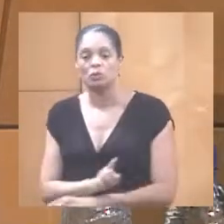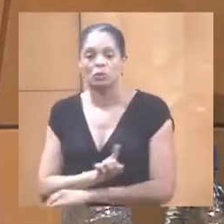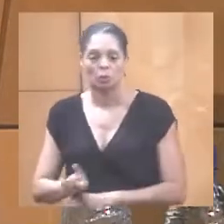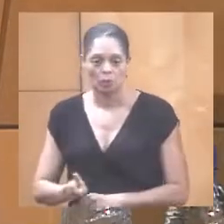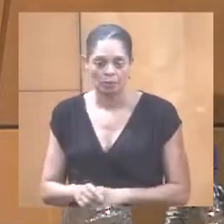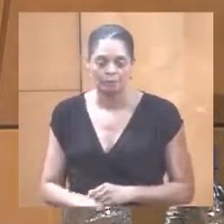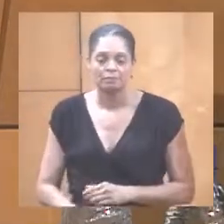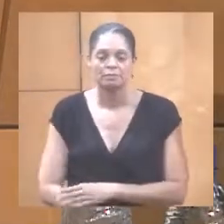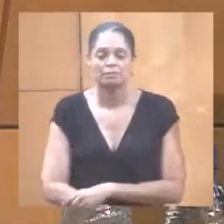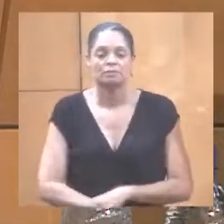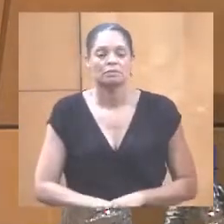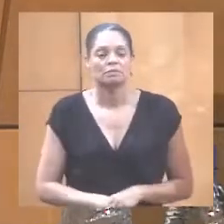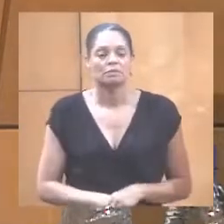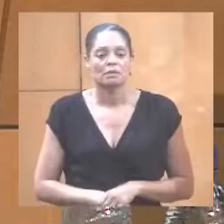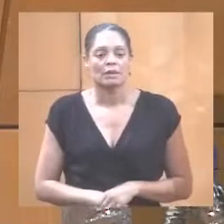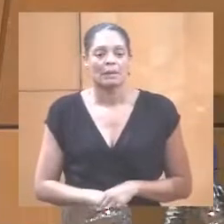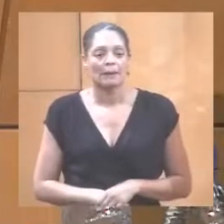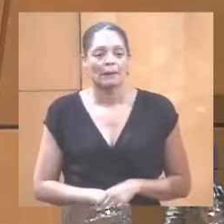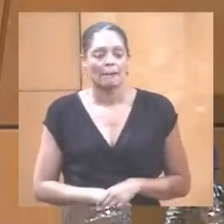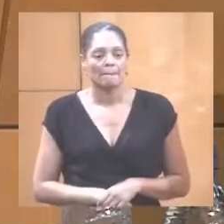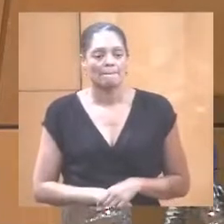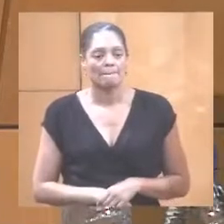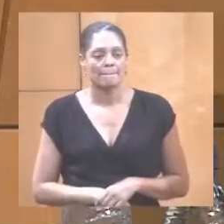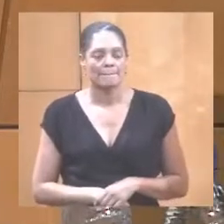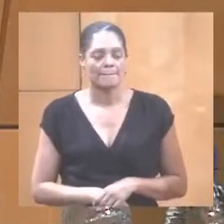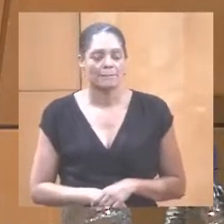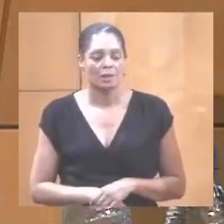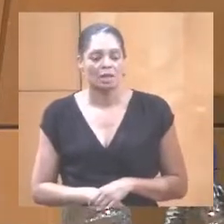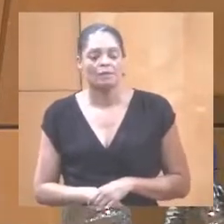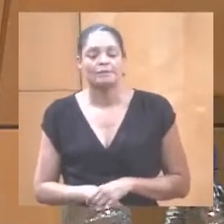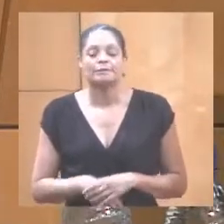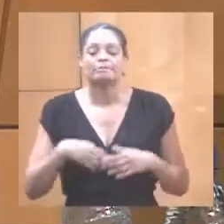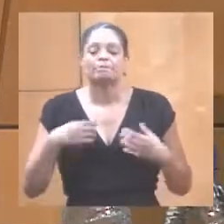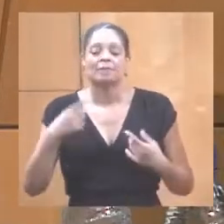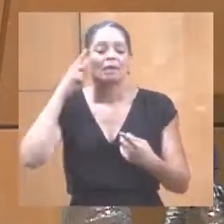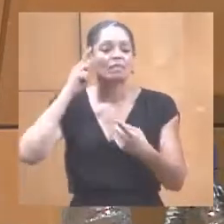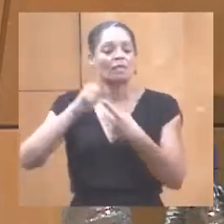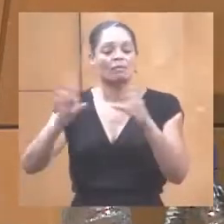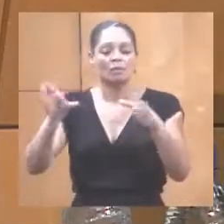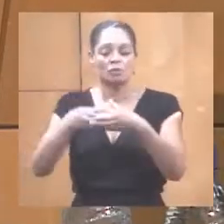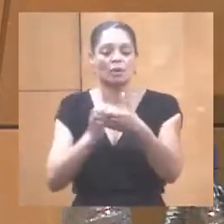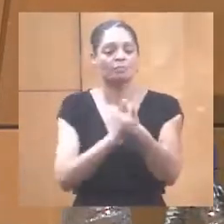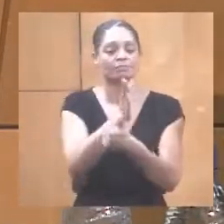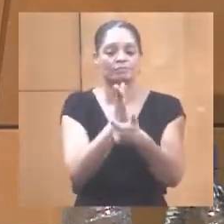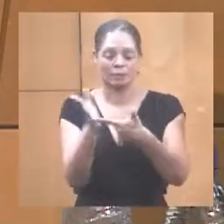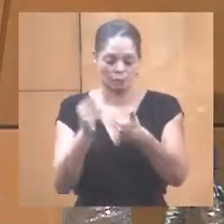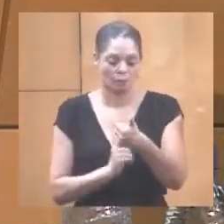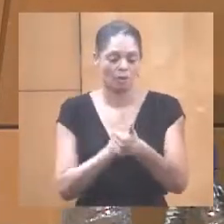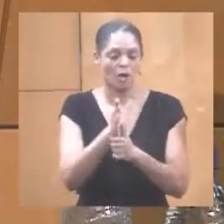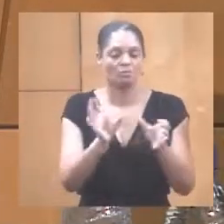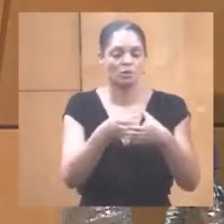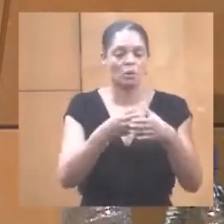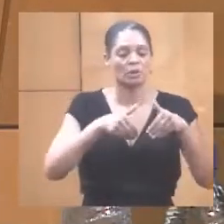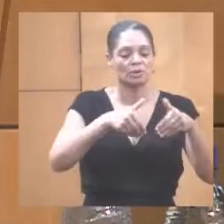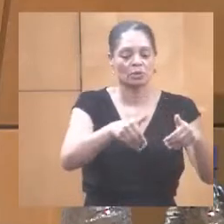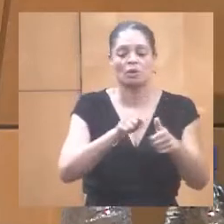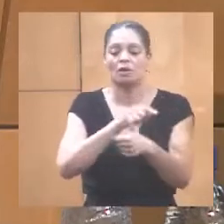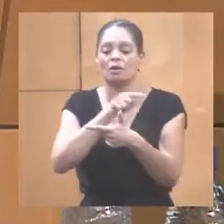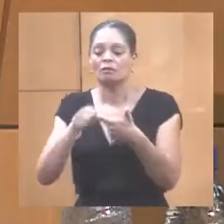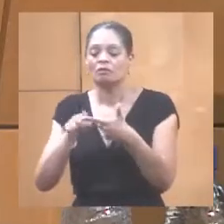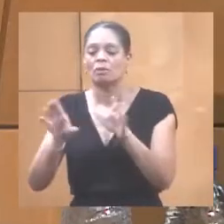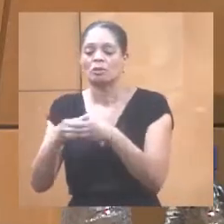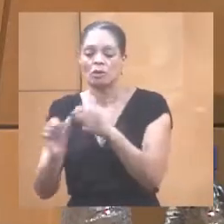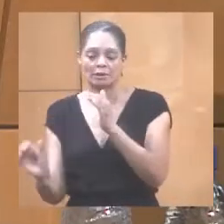Alors, évidemment, on met sur le concept formation deux choses. Il y a ce qui s'appelle la formation continue, et ce qui s'appelle la formation